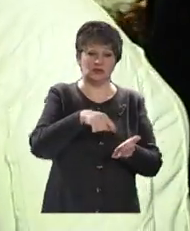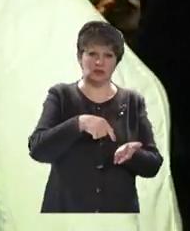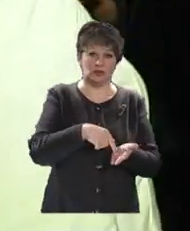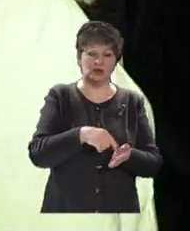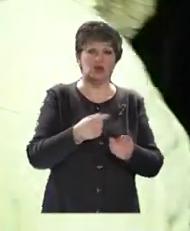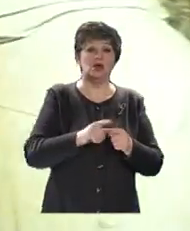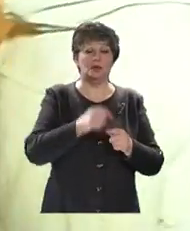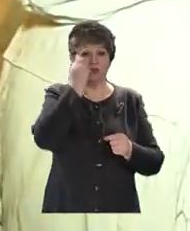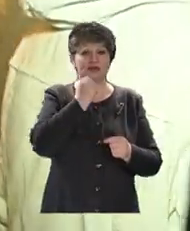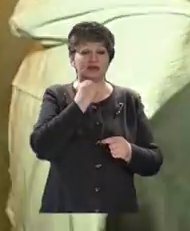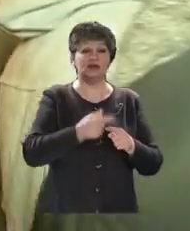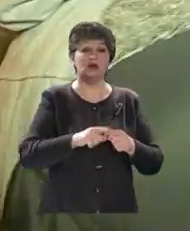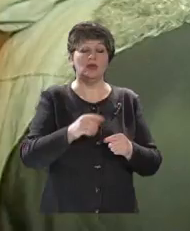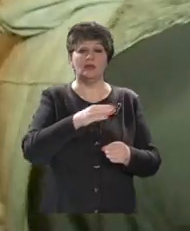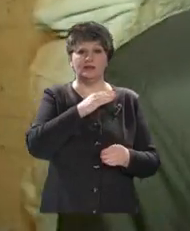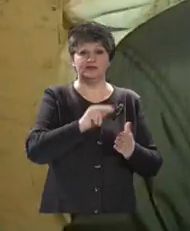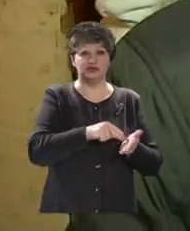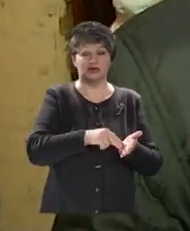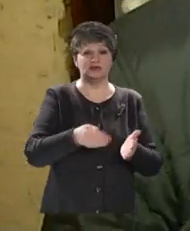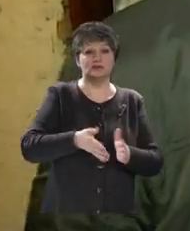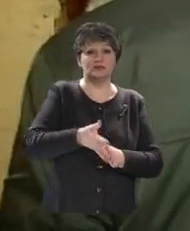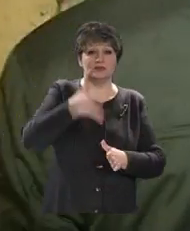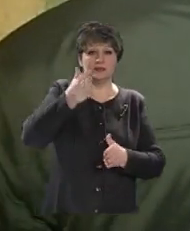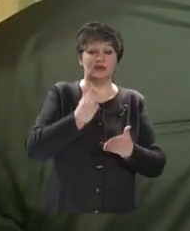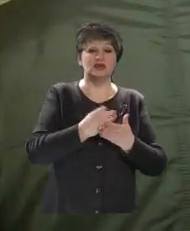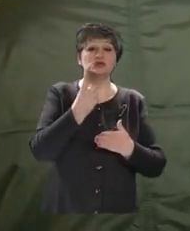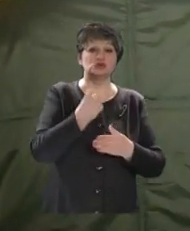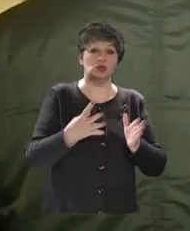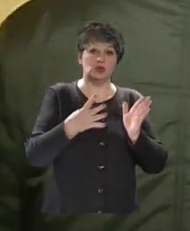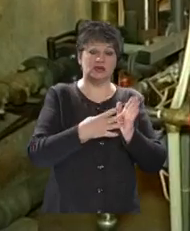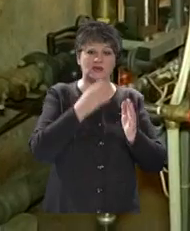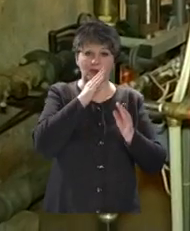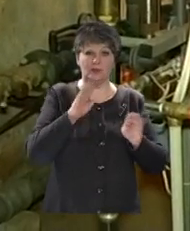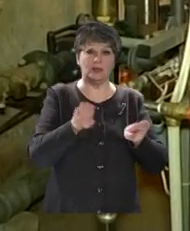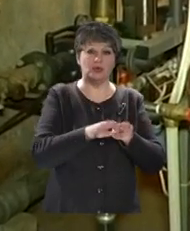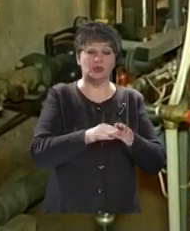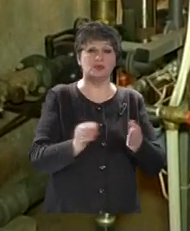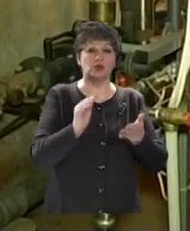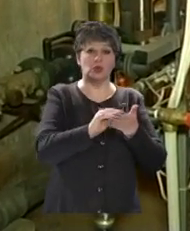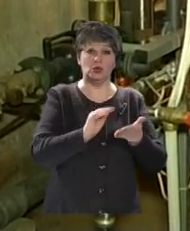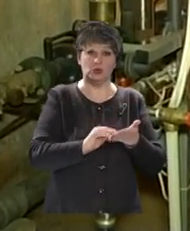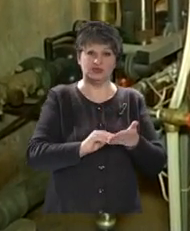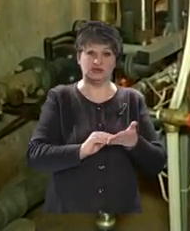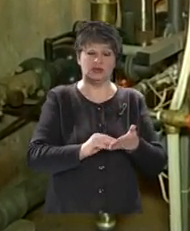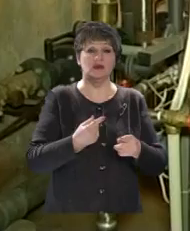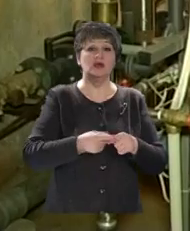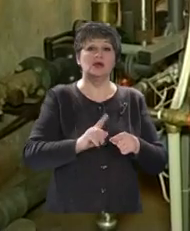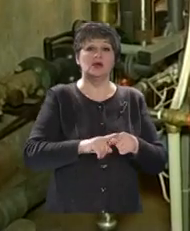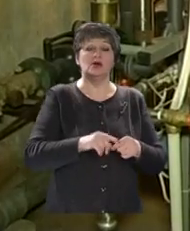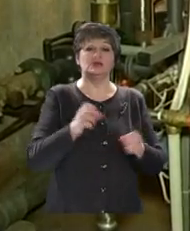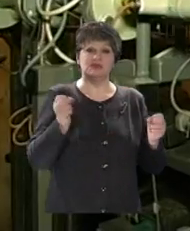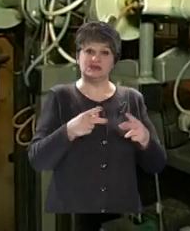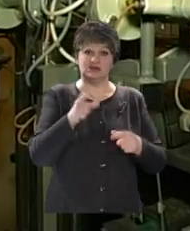міста. Завдяки БРР у Черкаських багатоповерхівках діє 109 аналогічних установок. Така умова була прописана у кредитній угоді.